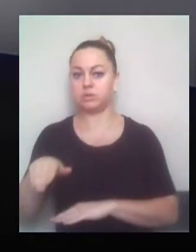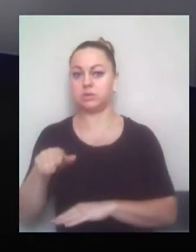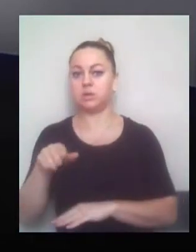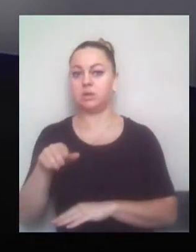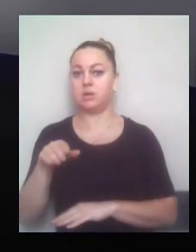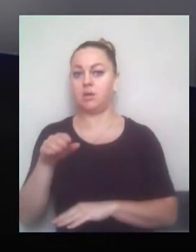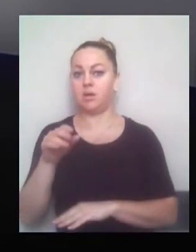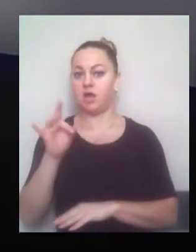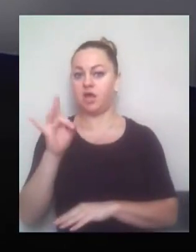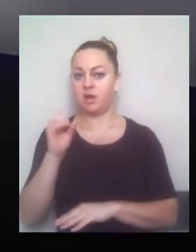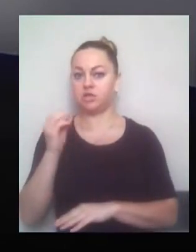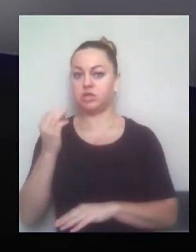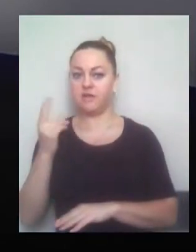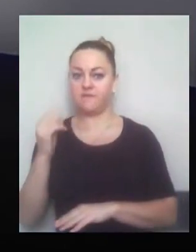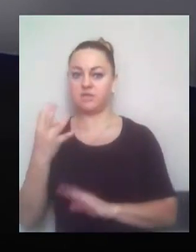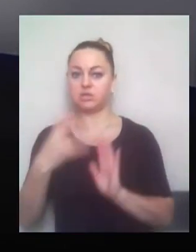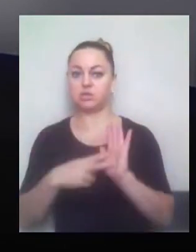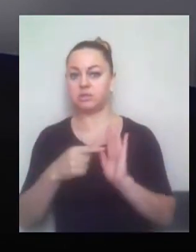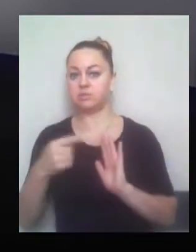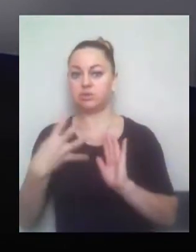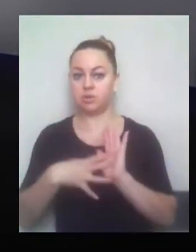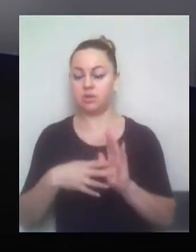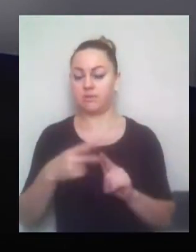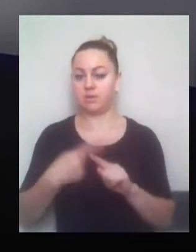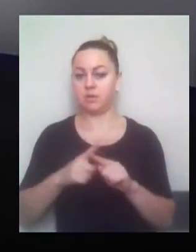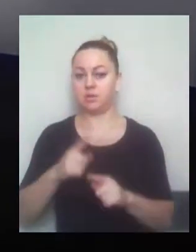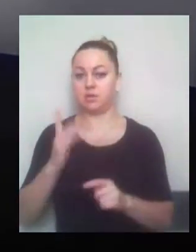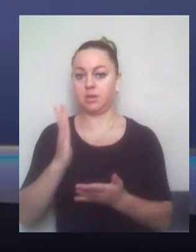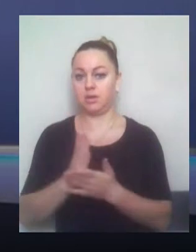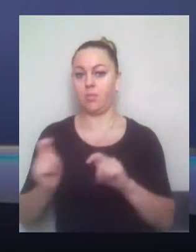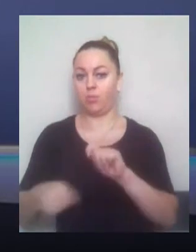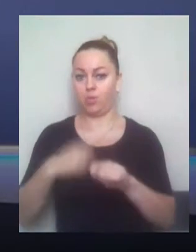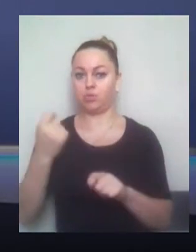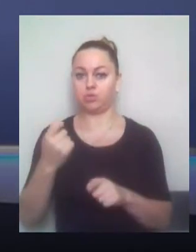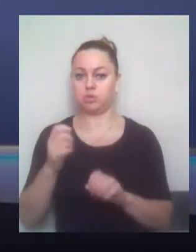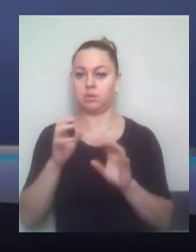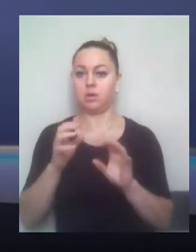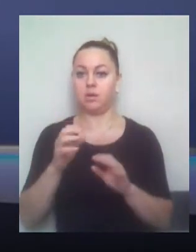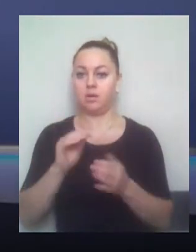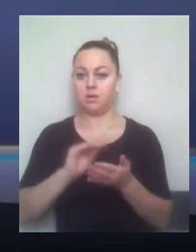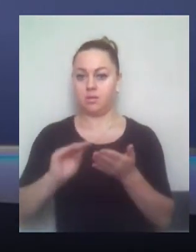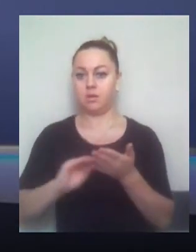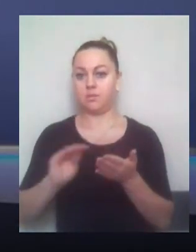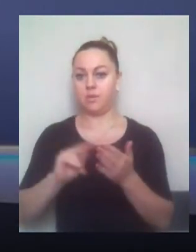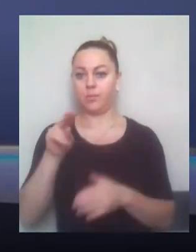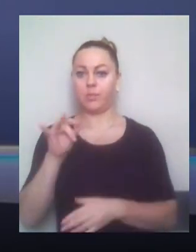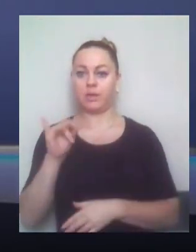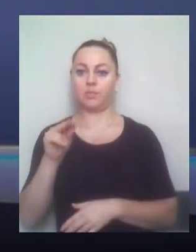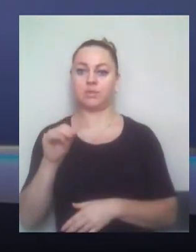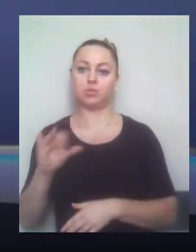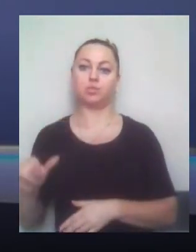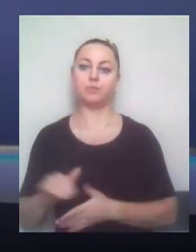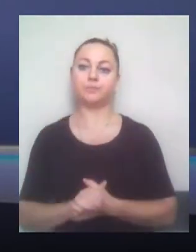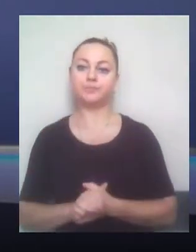все зрозуміло стосовно розбирання духу і прошення відповідного припису. Пані Лілі, я просив також висловити